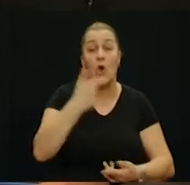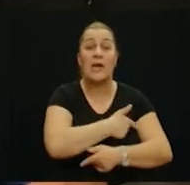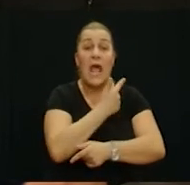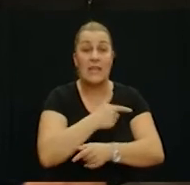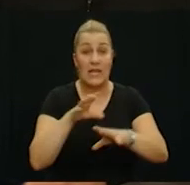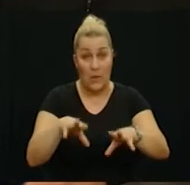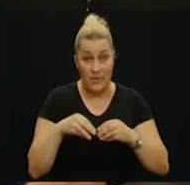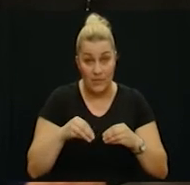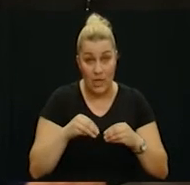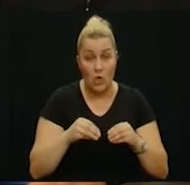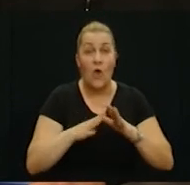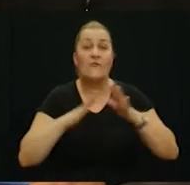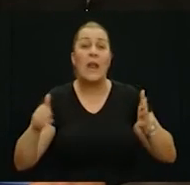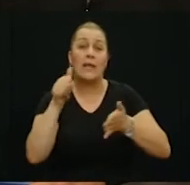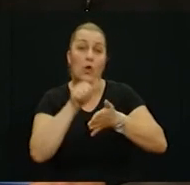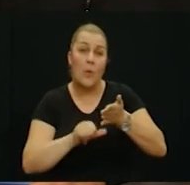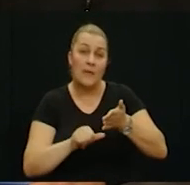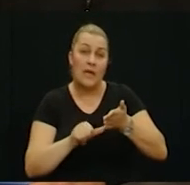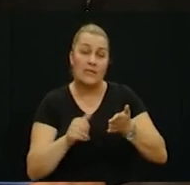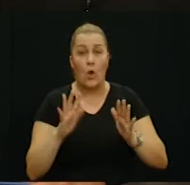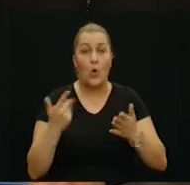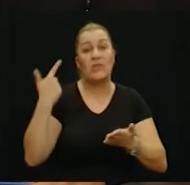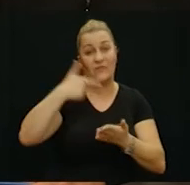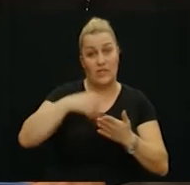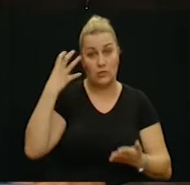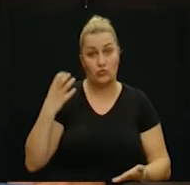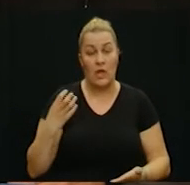ranjenika je primjeno. Velikih operacija je bilo oko 2500.